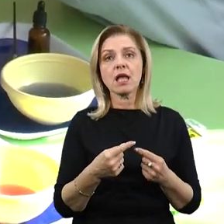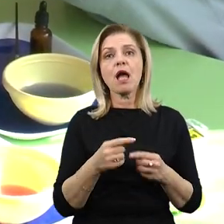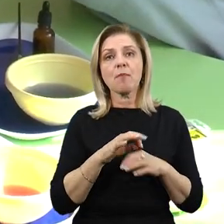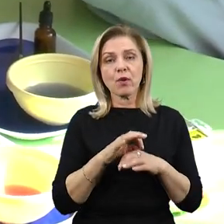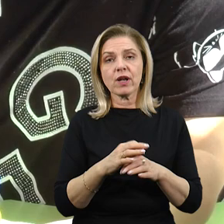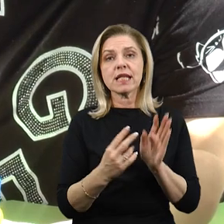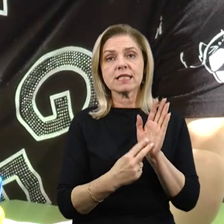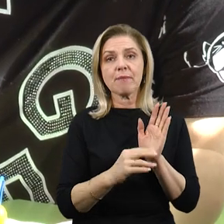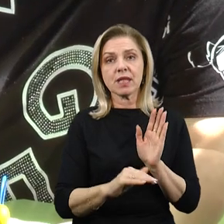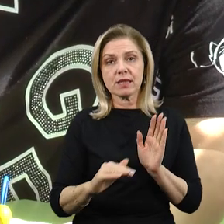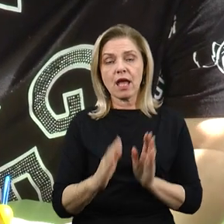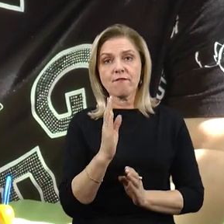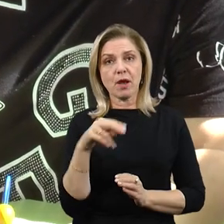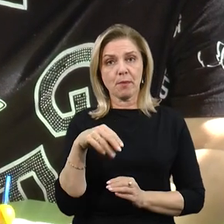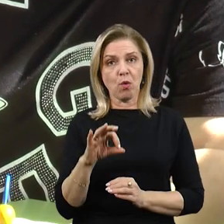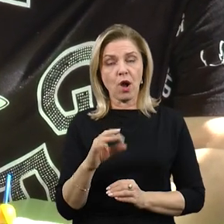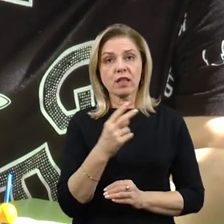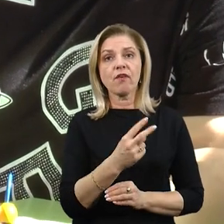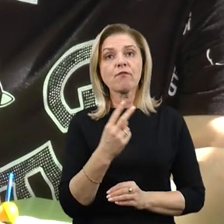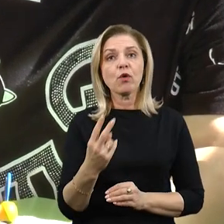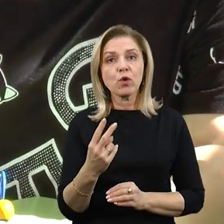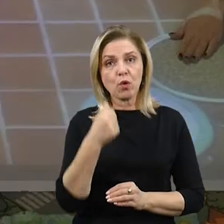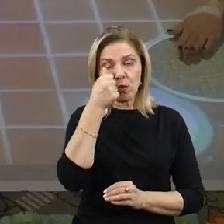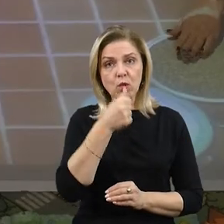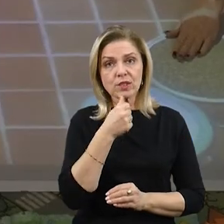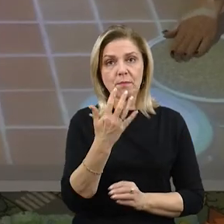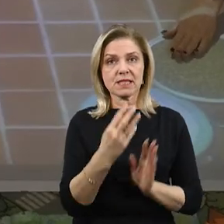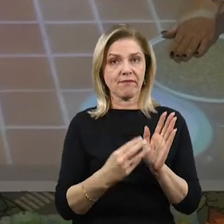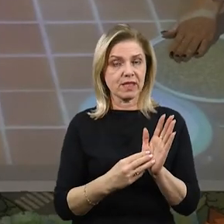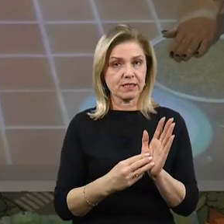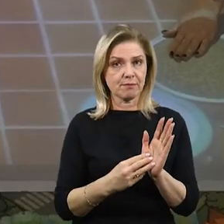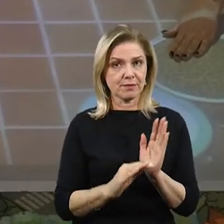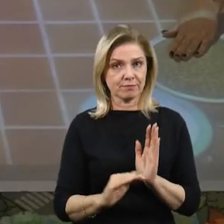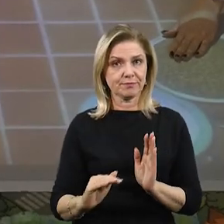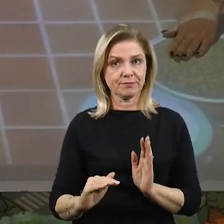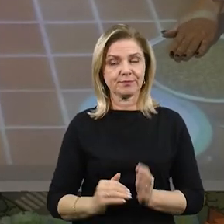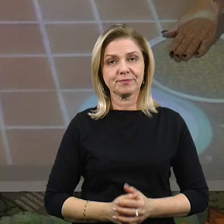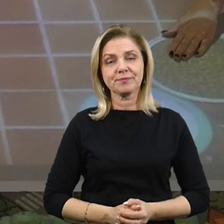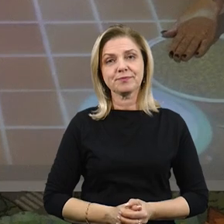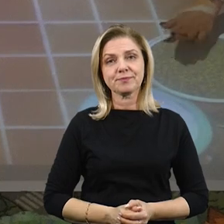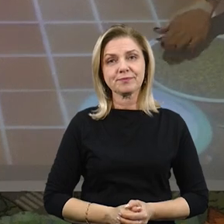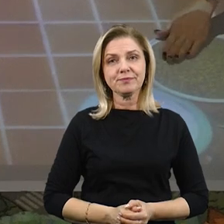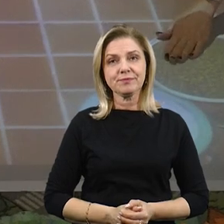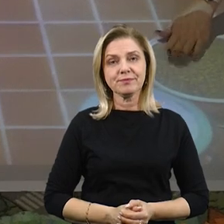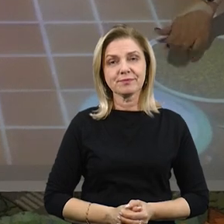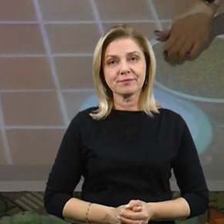ВПО. У 2022 – 58. Федір Бондар, Суспільне новини, Миколаїв.